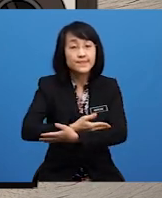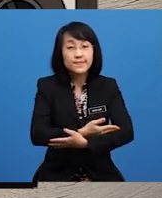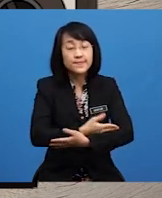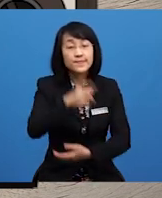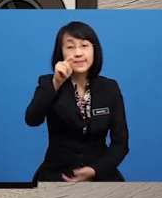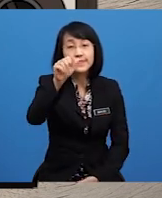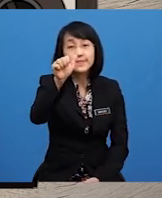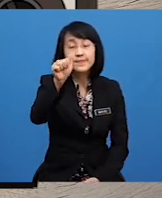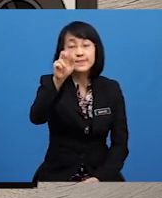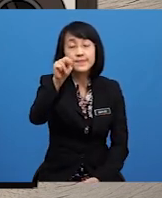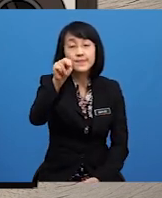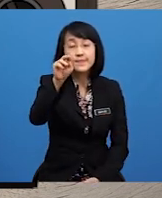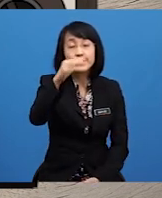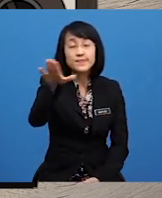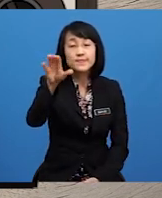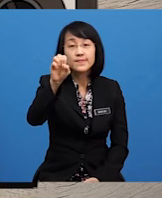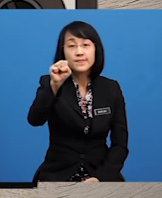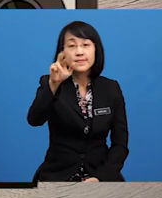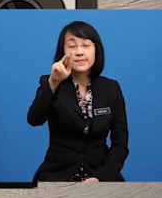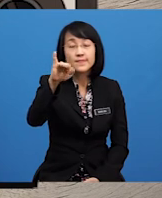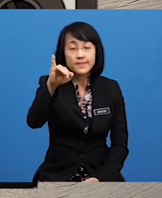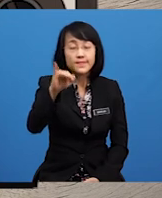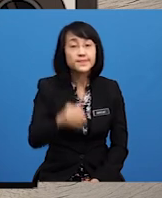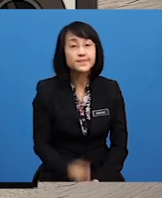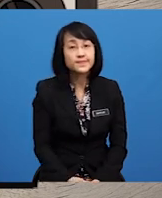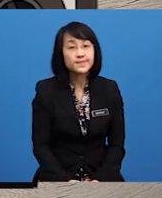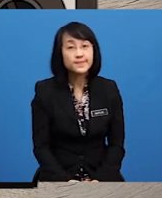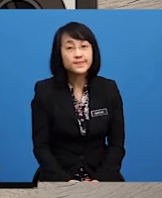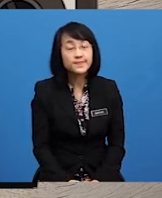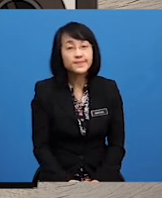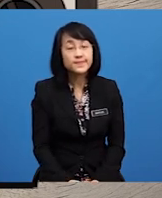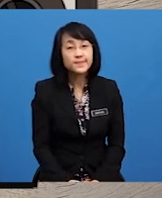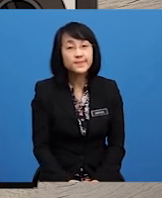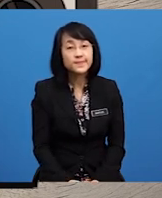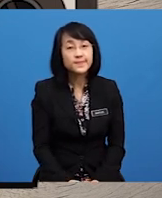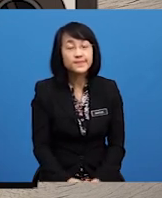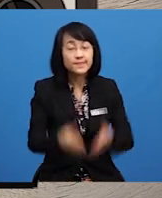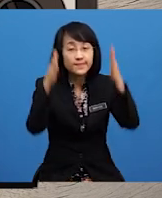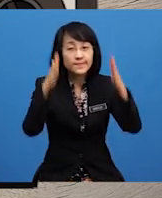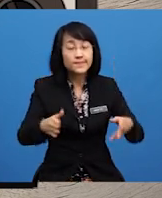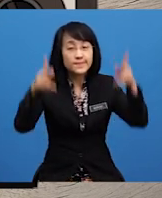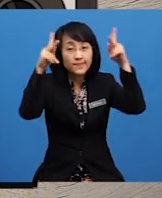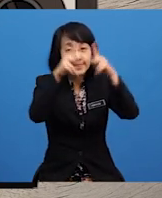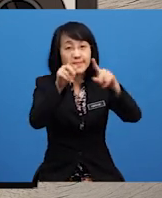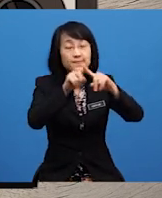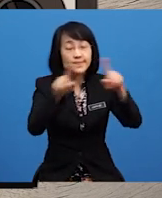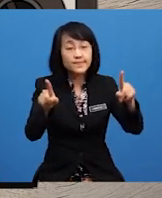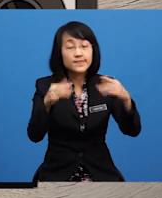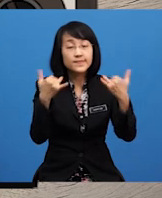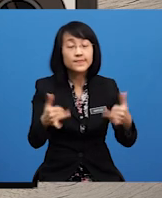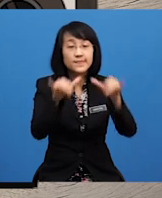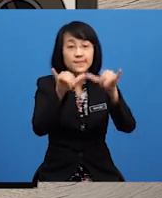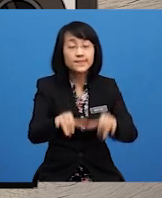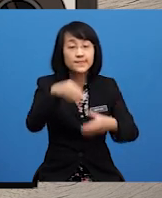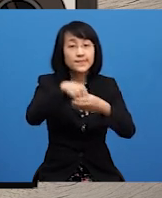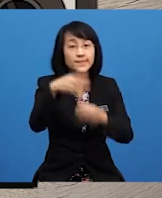Ibunya Puan Seri Sarifah Mu'inah Mereka ni orang pahang Tapi sekarang dah Menetap dia korum